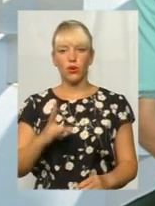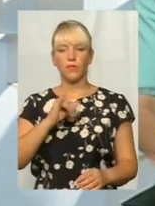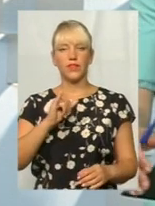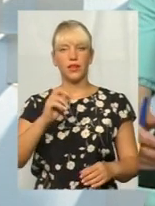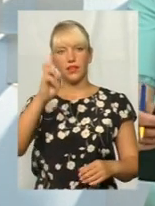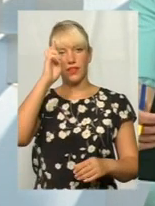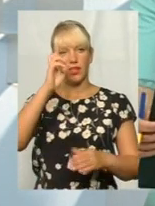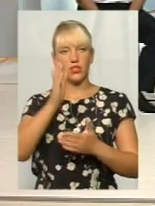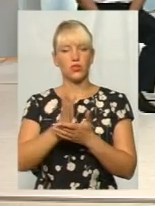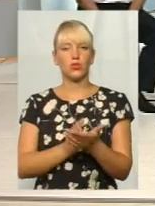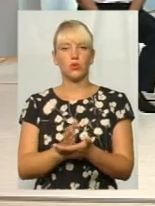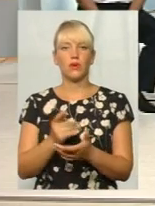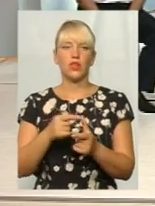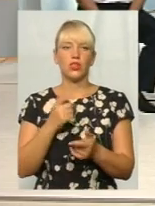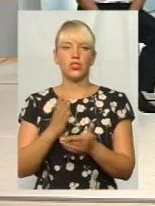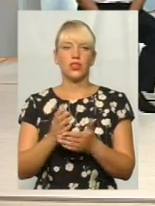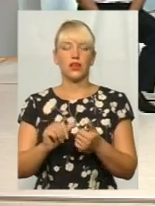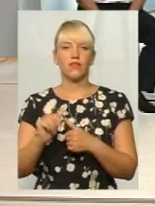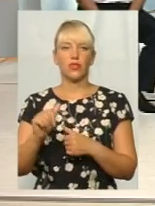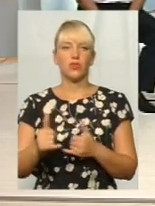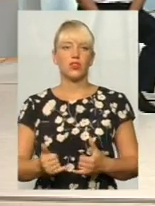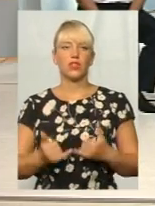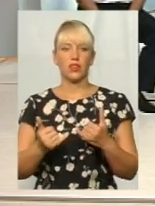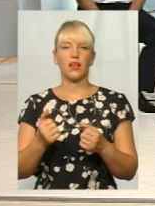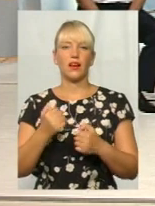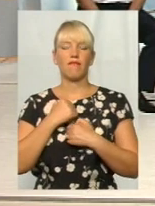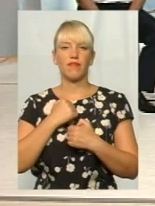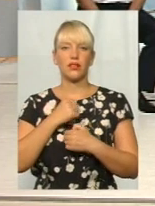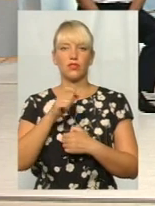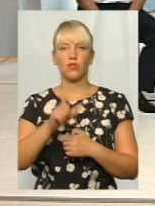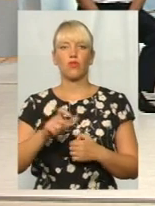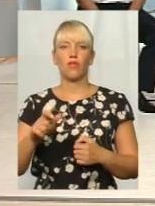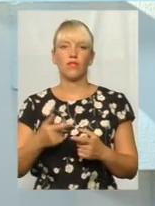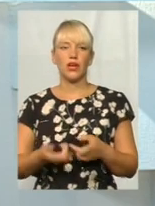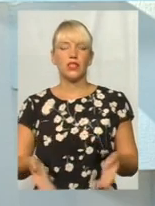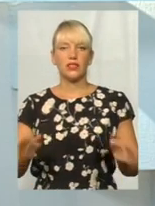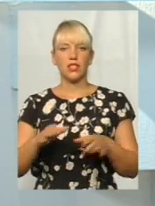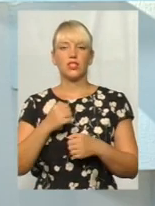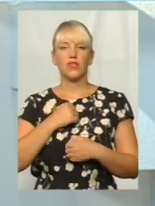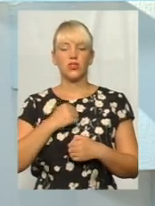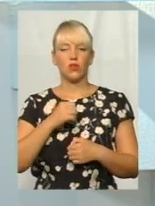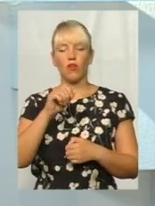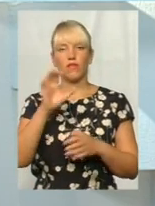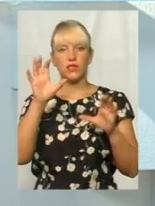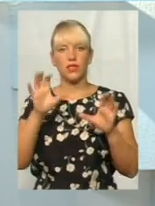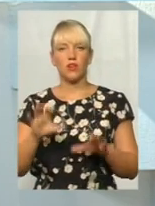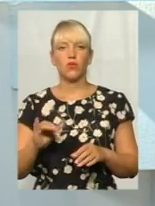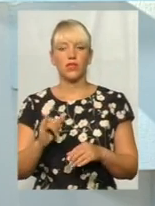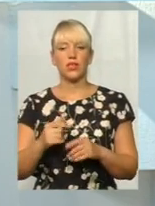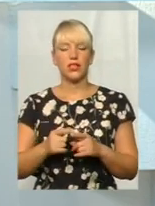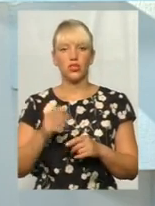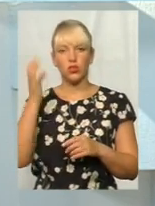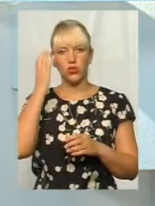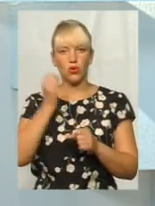Чи є виключення для військових? Залишається військовий закон і залишається чорнобильський закон в частині